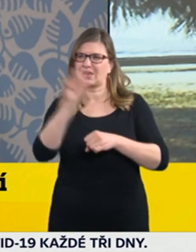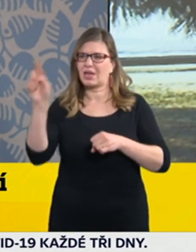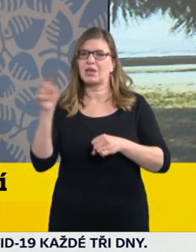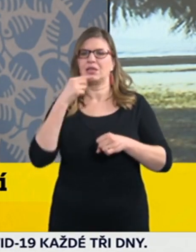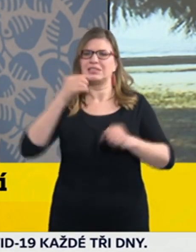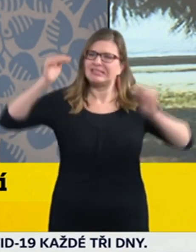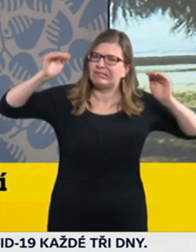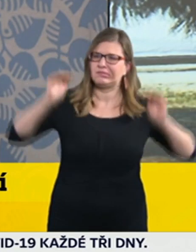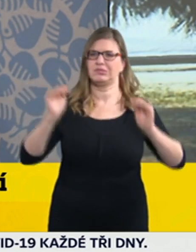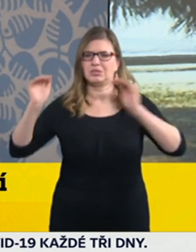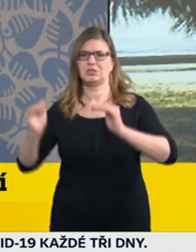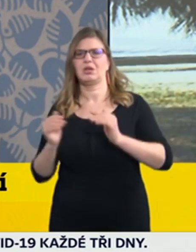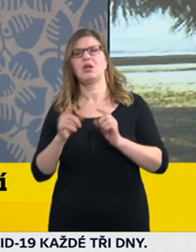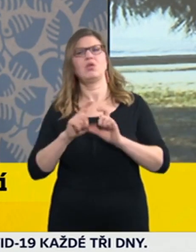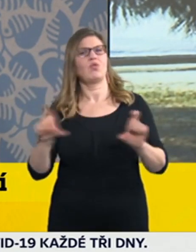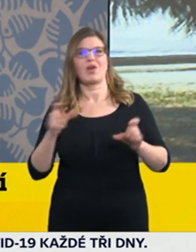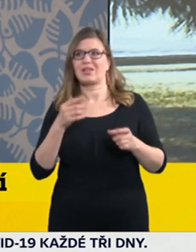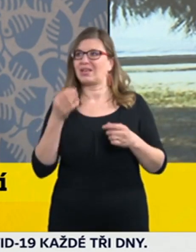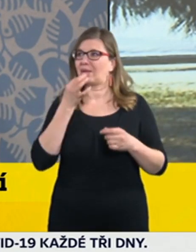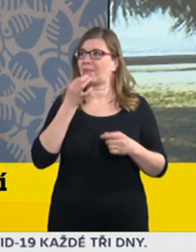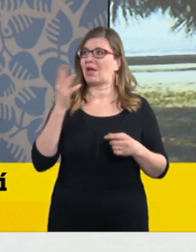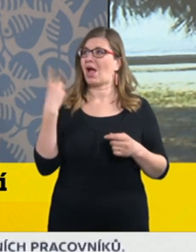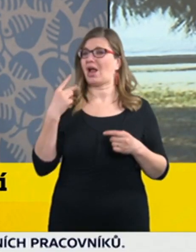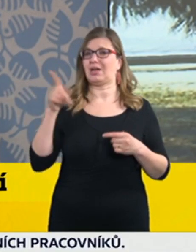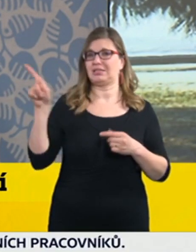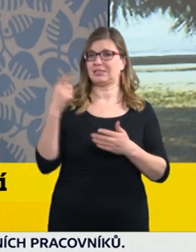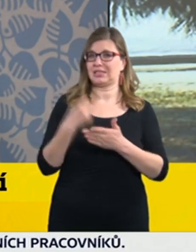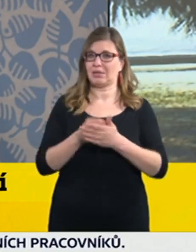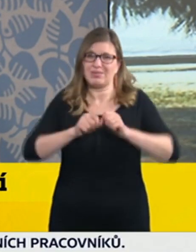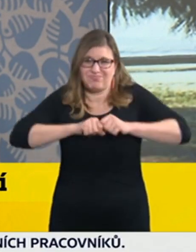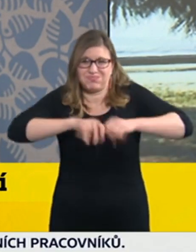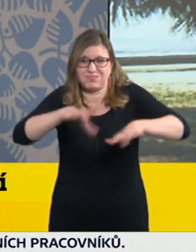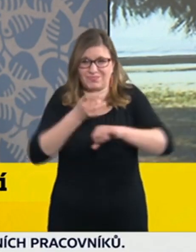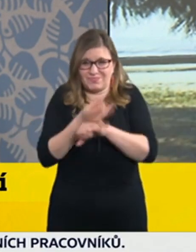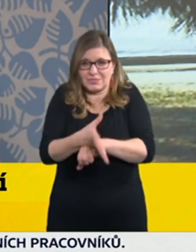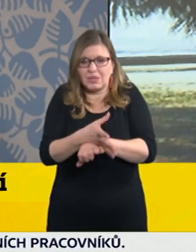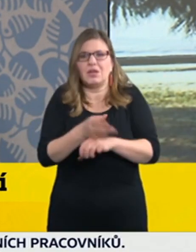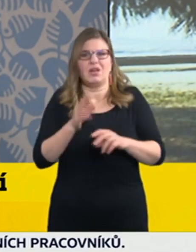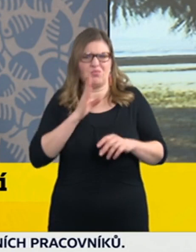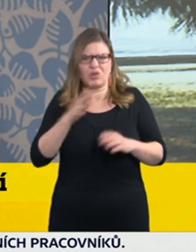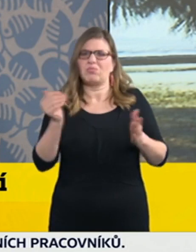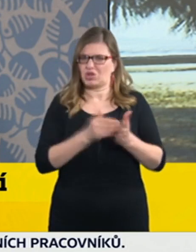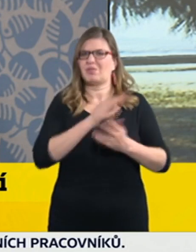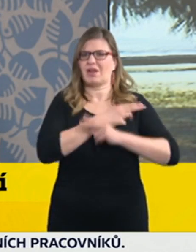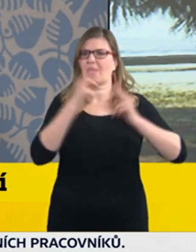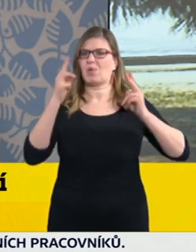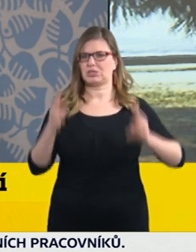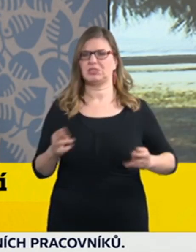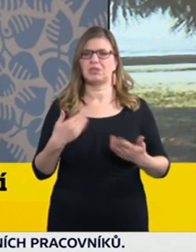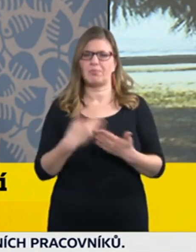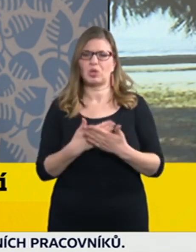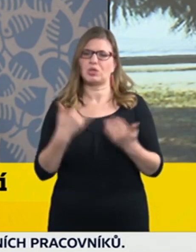tyto kapacity mohly být potřeba daleko rychleji než při standardním viru. Toto je jeden z hlavních apelů, kterým se snažíme